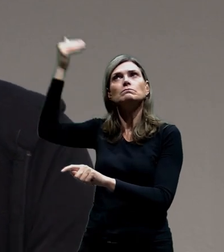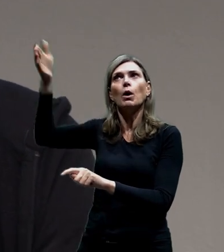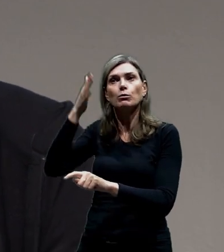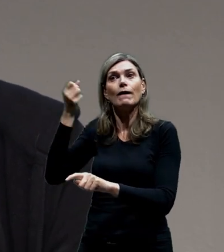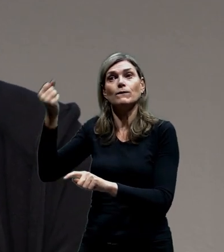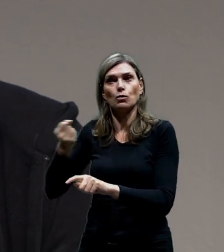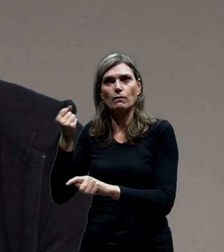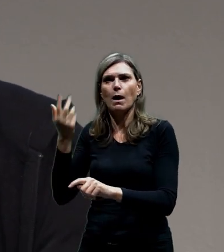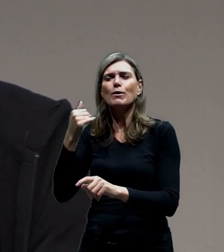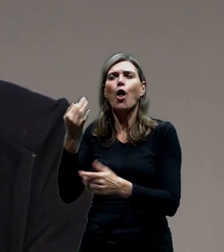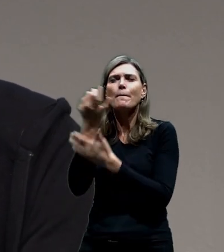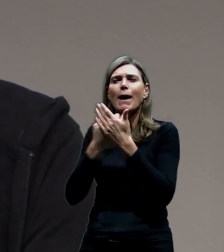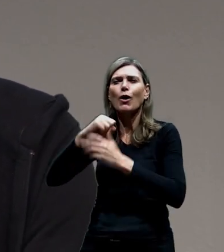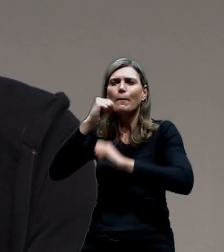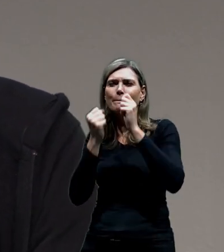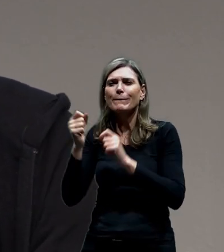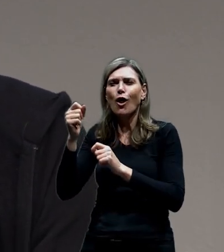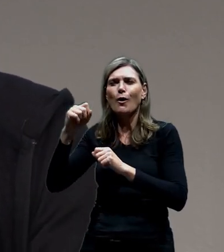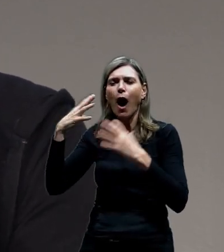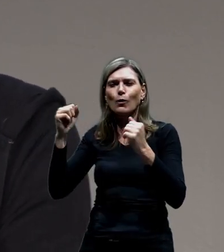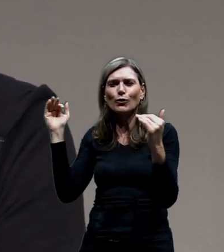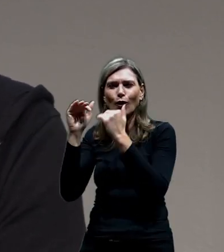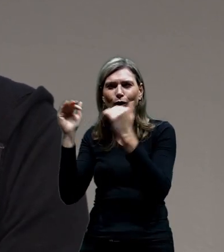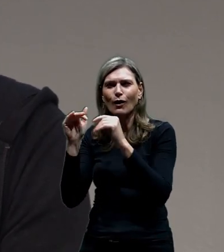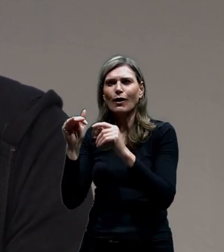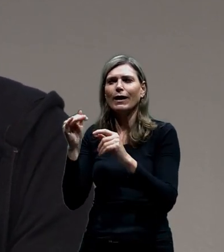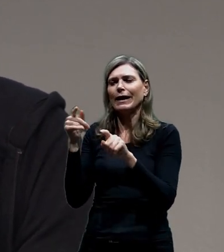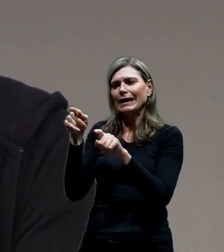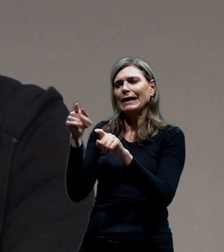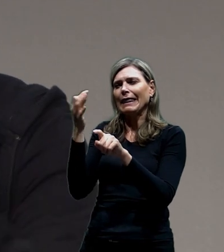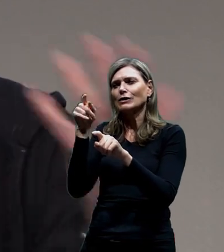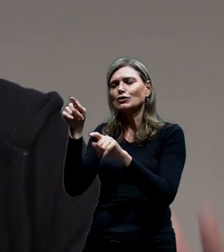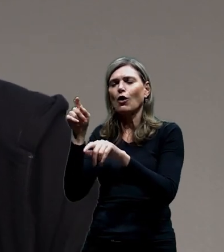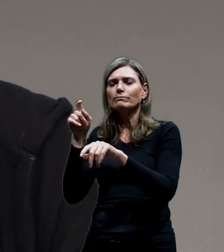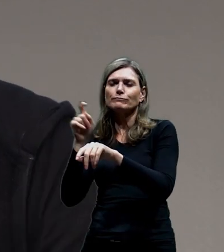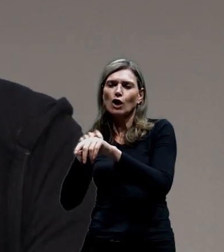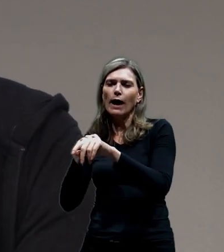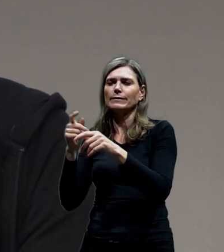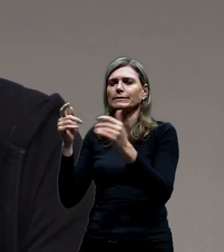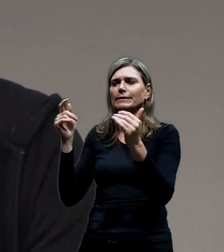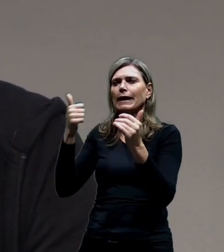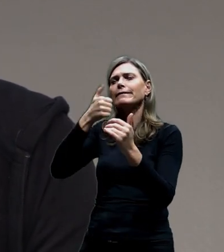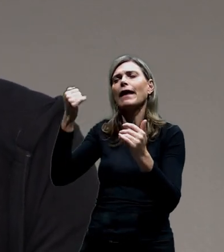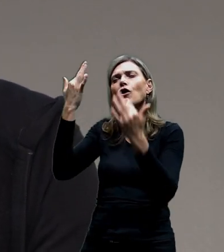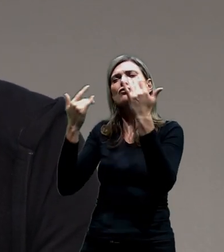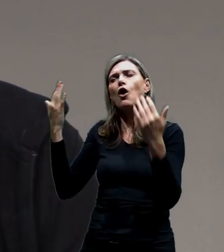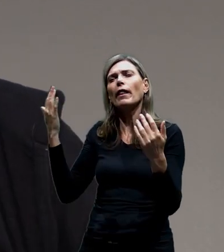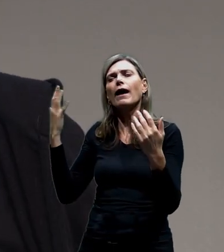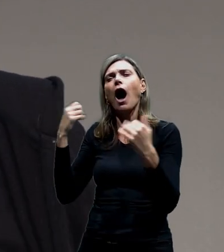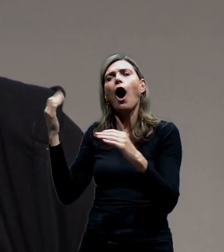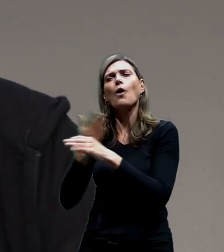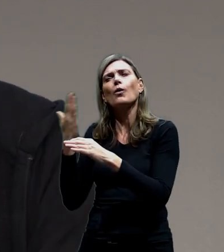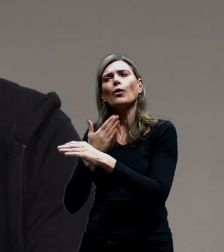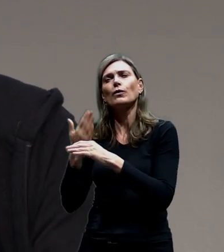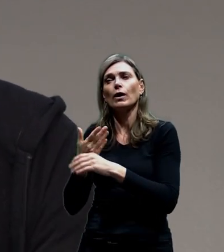jsou zobrazeny vlastně takový v té mikrosimulaci takový ty intenzivní chvíle, v kterých za ten den, jako to není vlastně